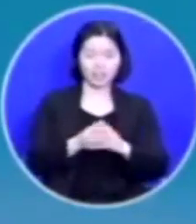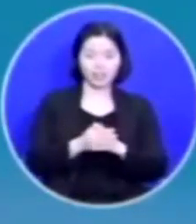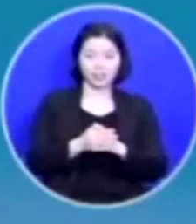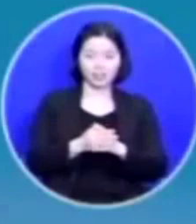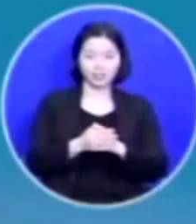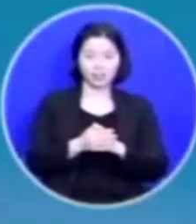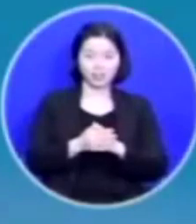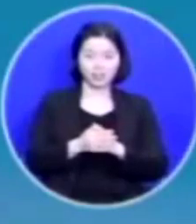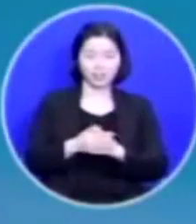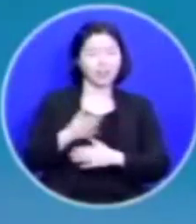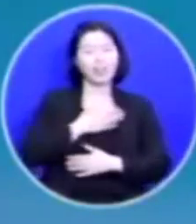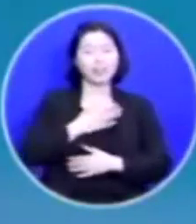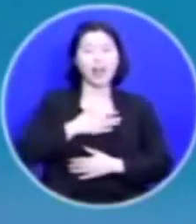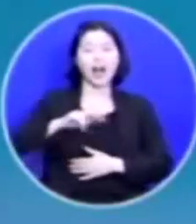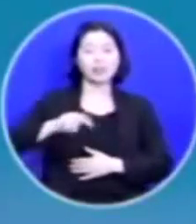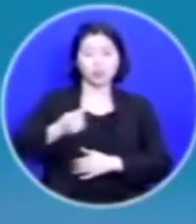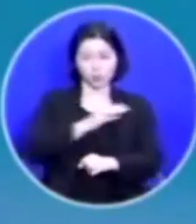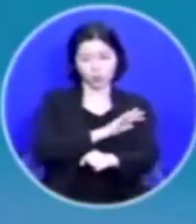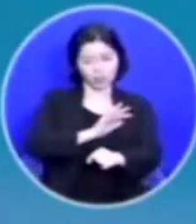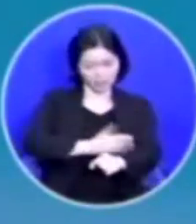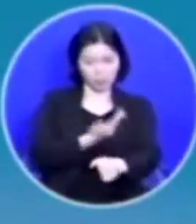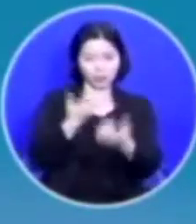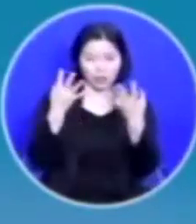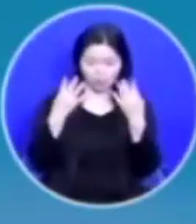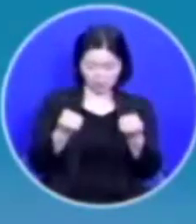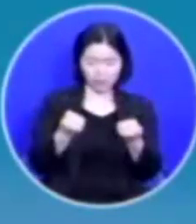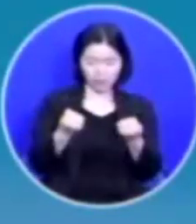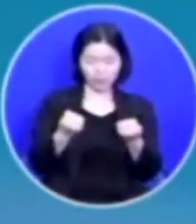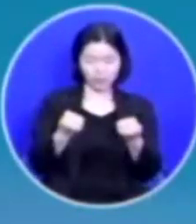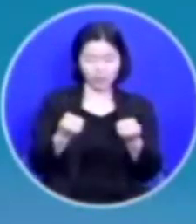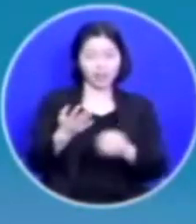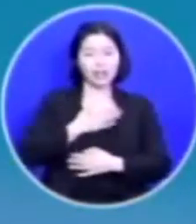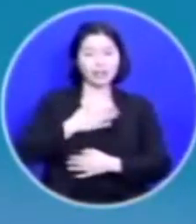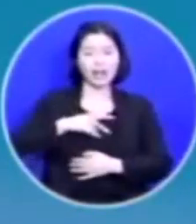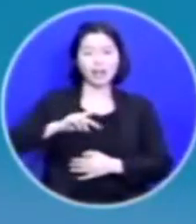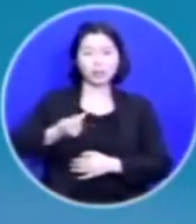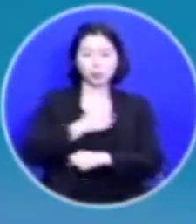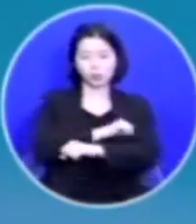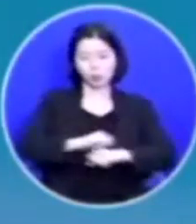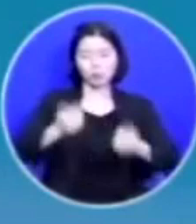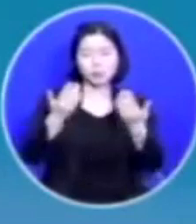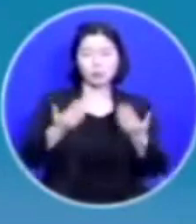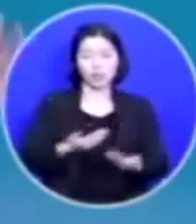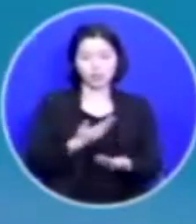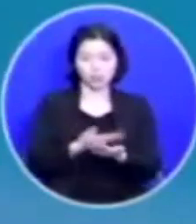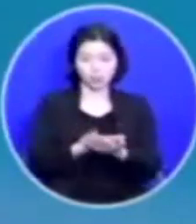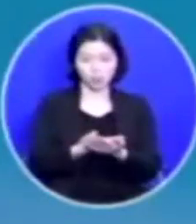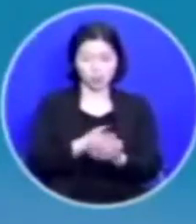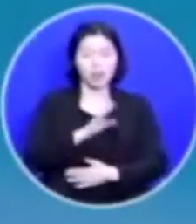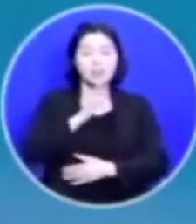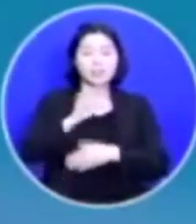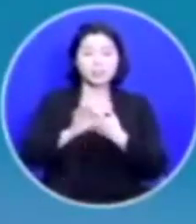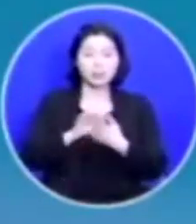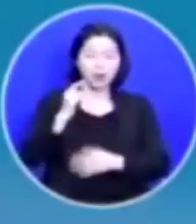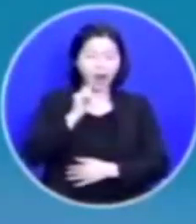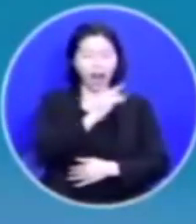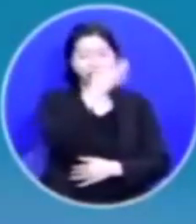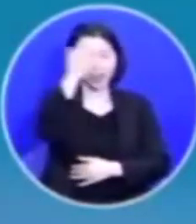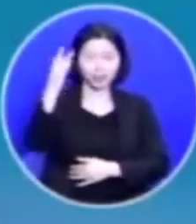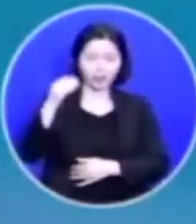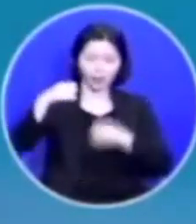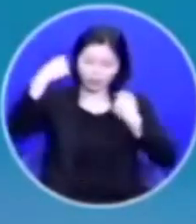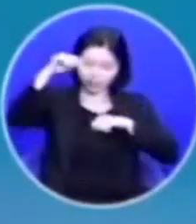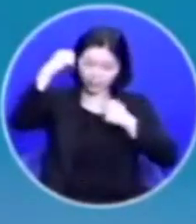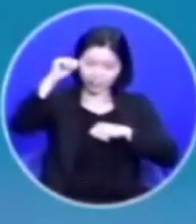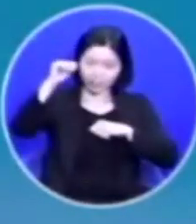나도 잘못한 게 많단다 나도 용서해 줘 그러면 정말 아름다운 드라마가 한